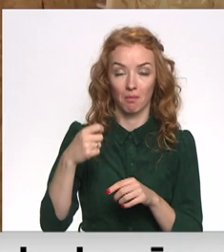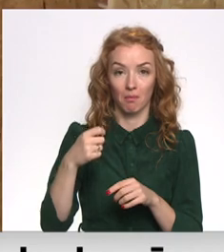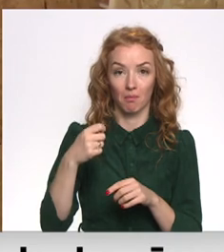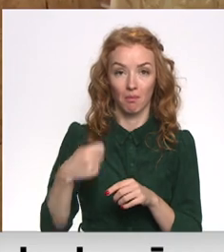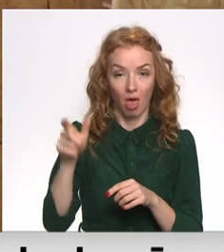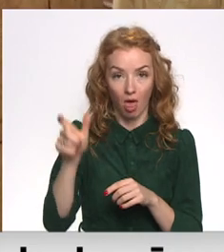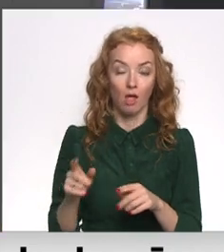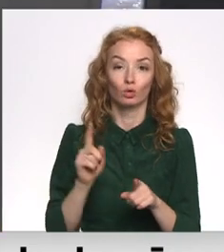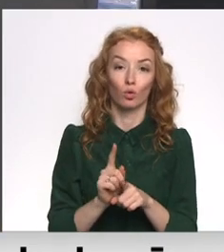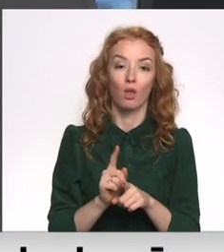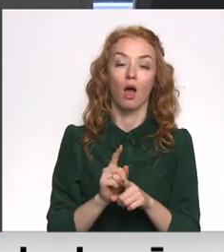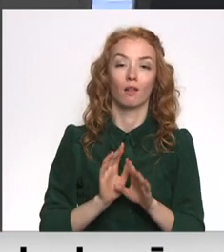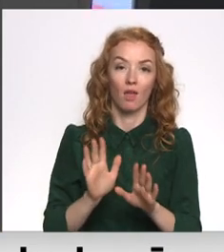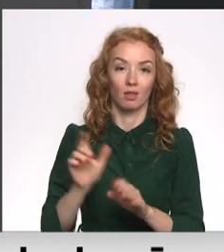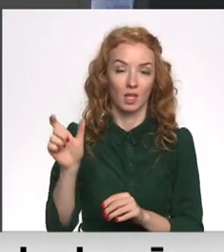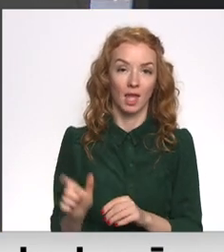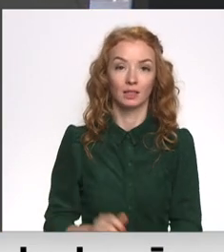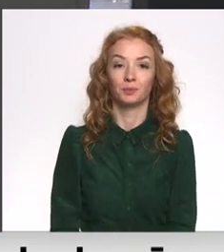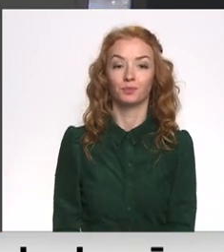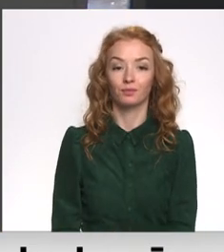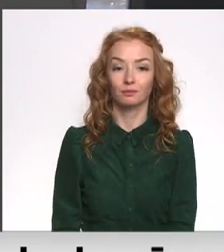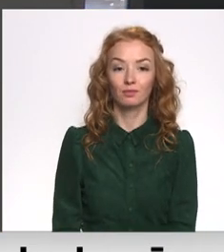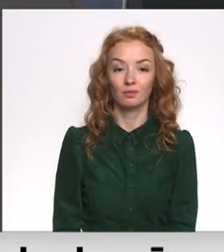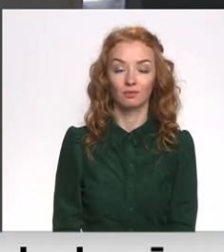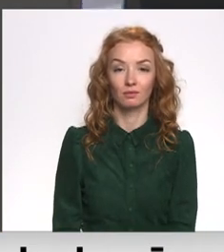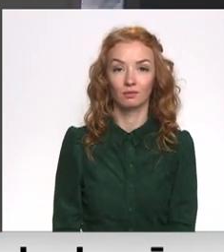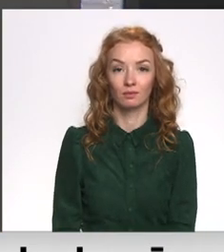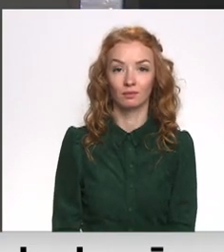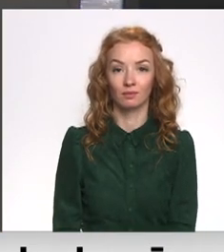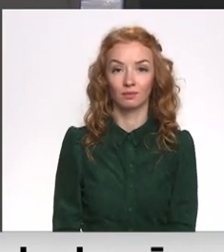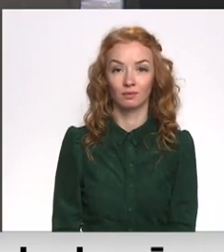priekšsēdētāju vietnieks Sandra Leitāna, Andris Pāns, Vīdzemes televīzija.